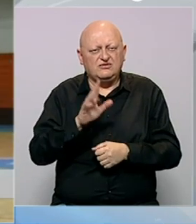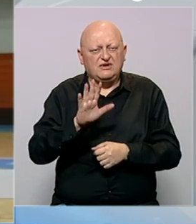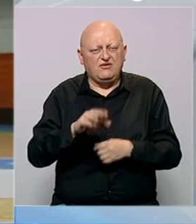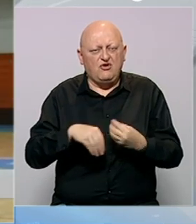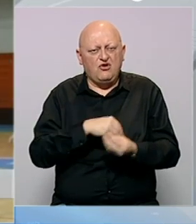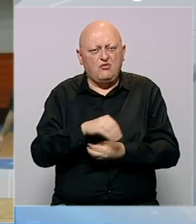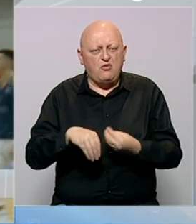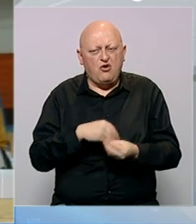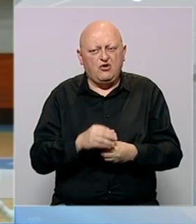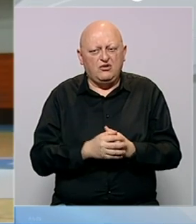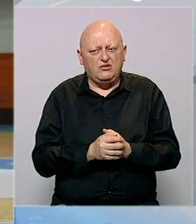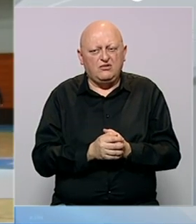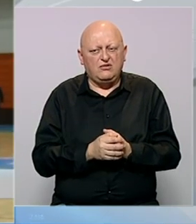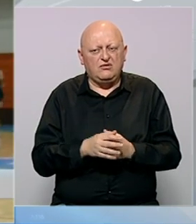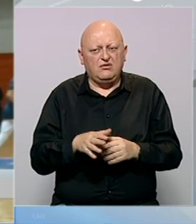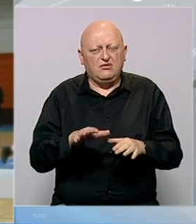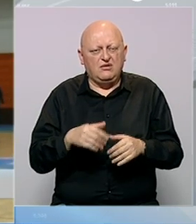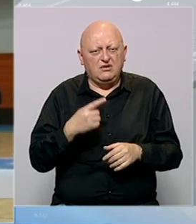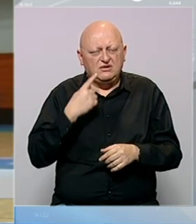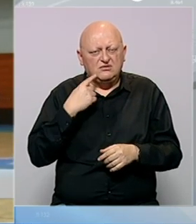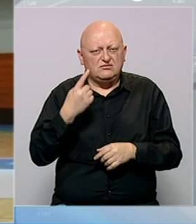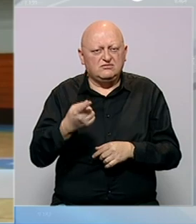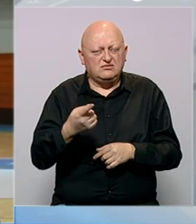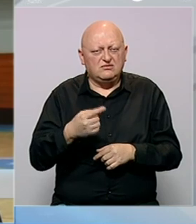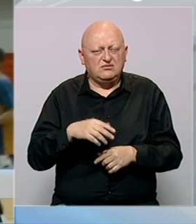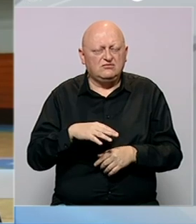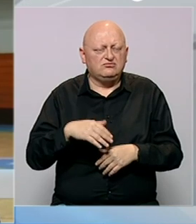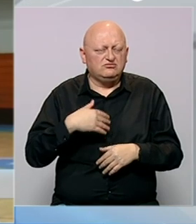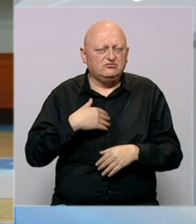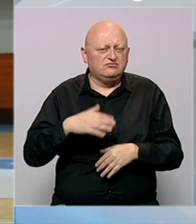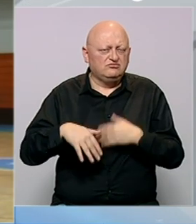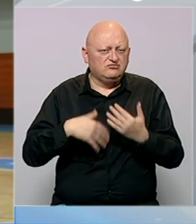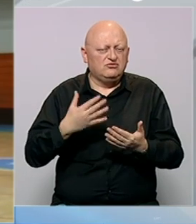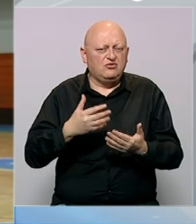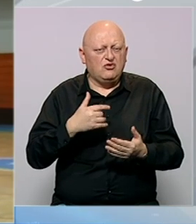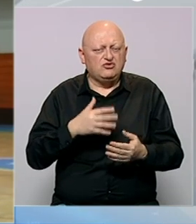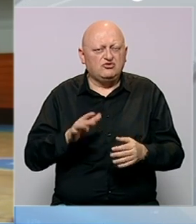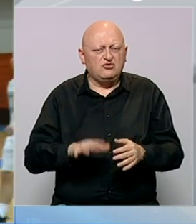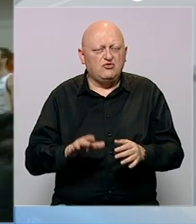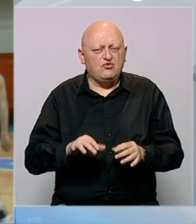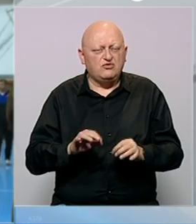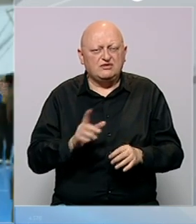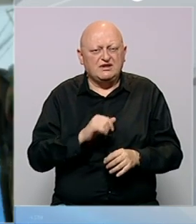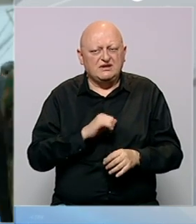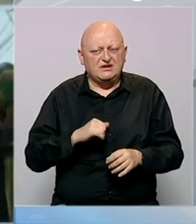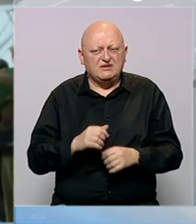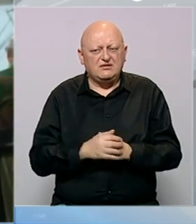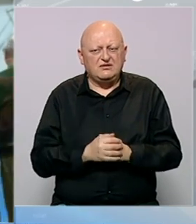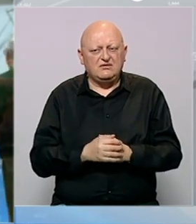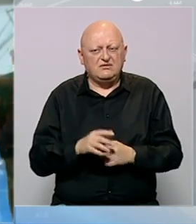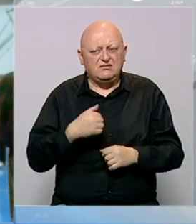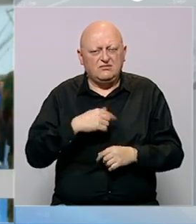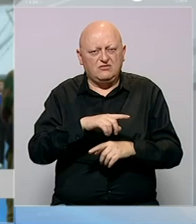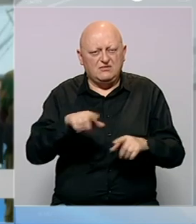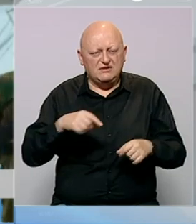njegove porodice. Mi smo svim srcem od Azora i ovim putim želimo i da poručimo da Azorovu u utakmicu ne igra sam. Se zahvalim